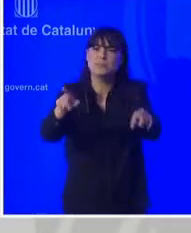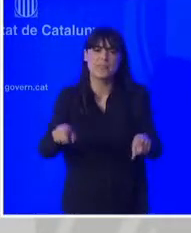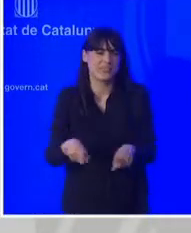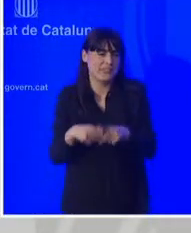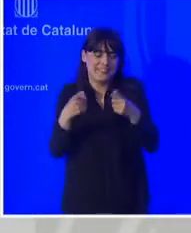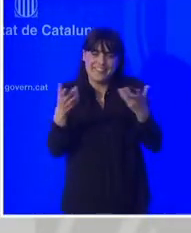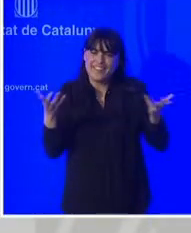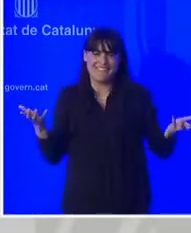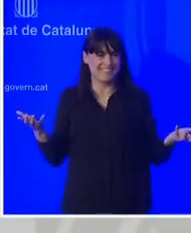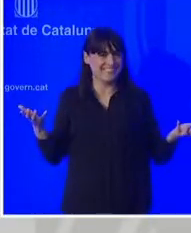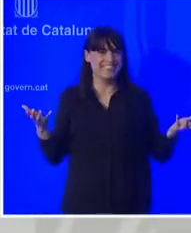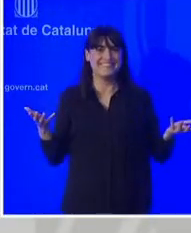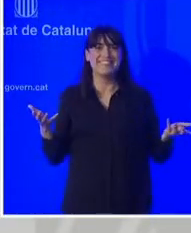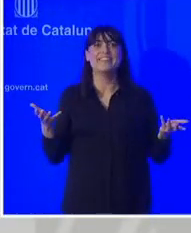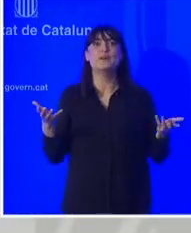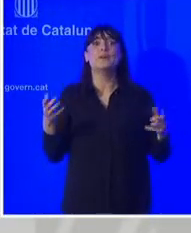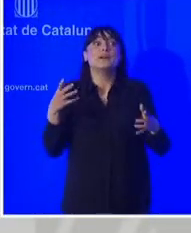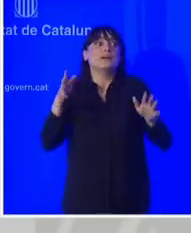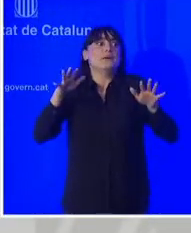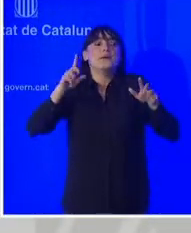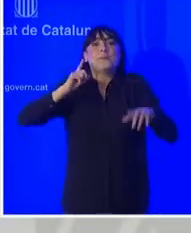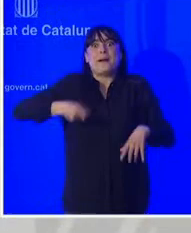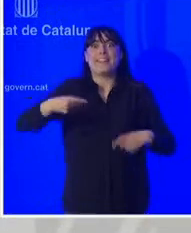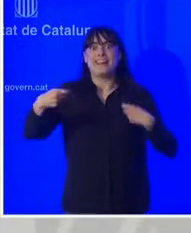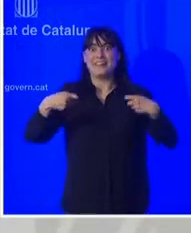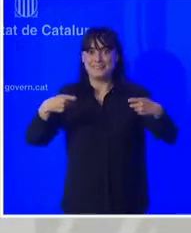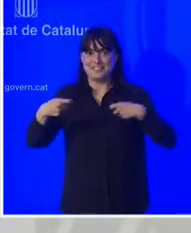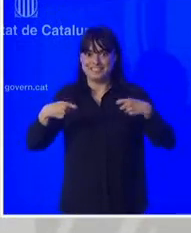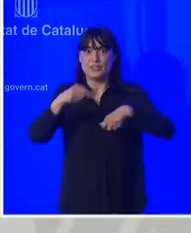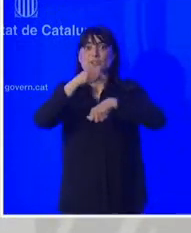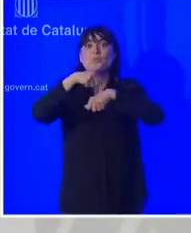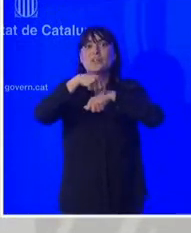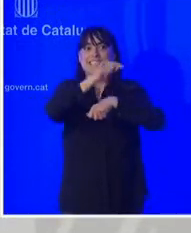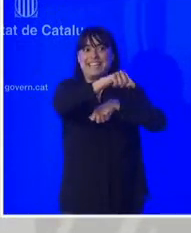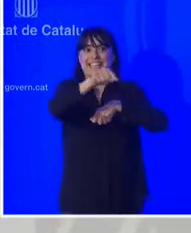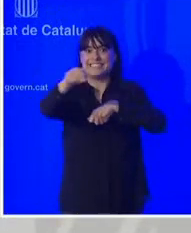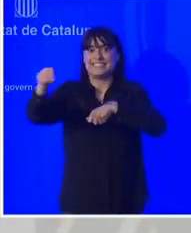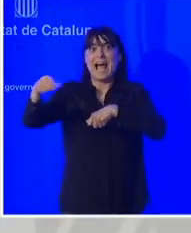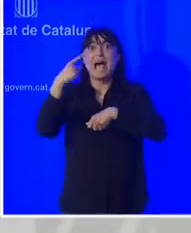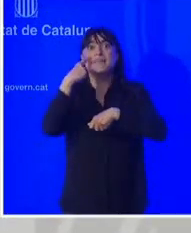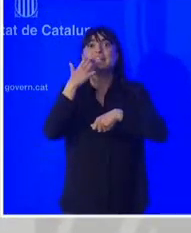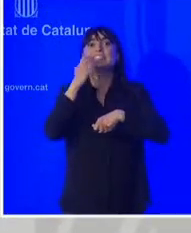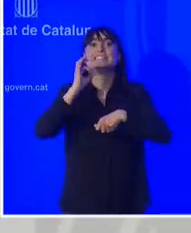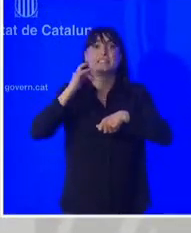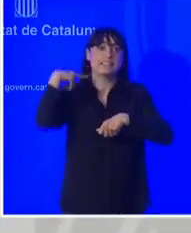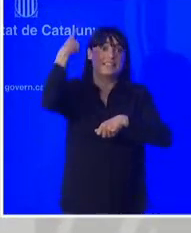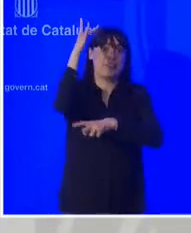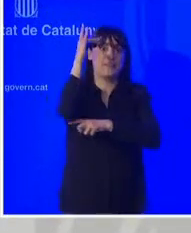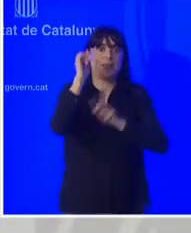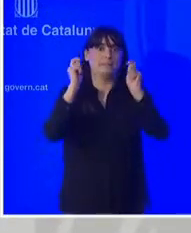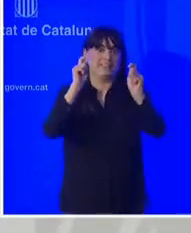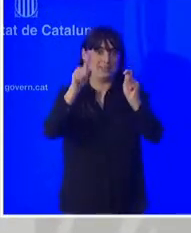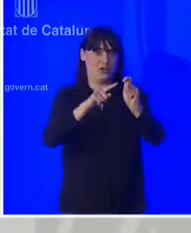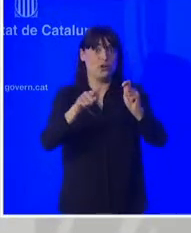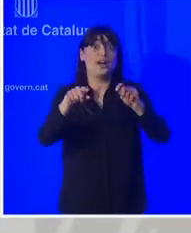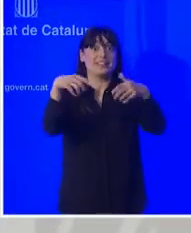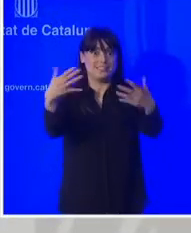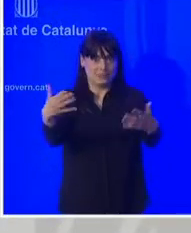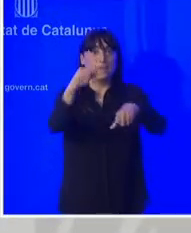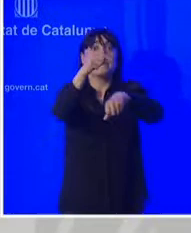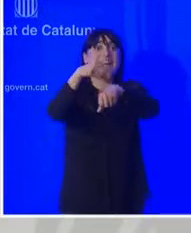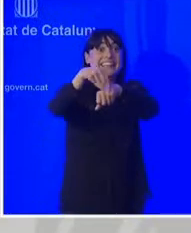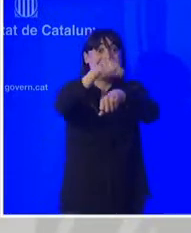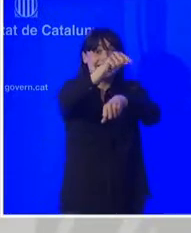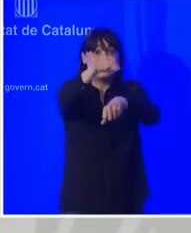la continuïtat dependrà de les negociacions que aquests dies s'estan duent a terme entre els partits i per tant permeti'm que em